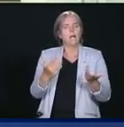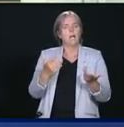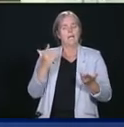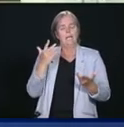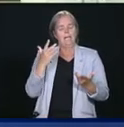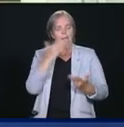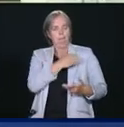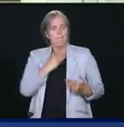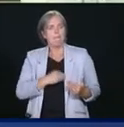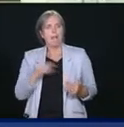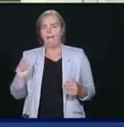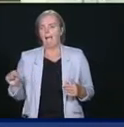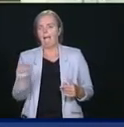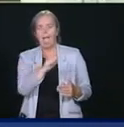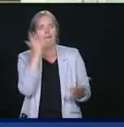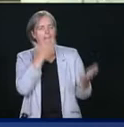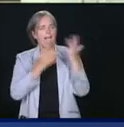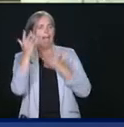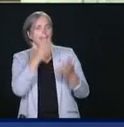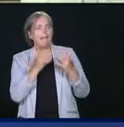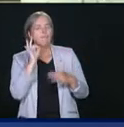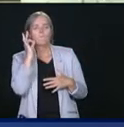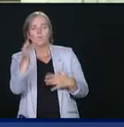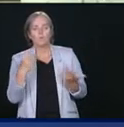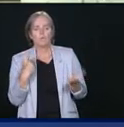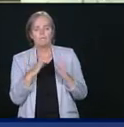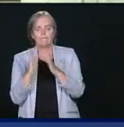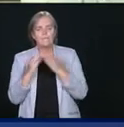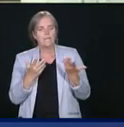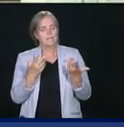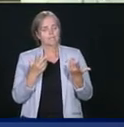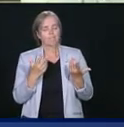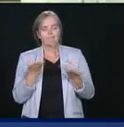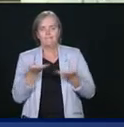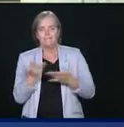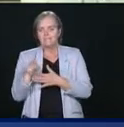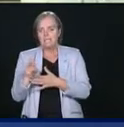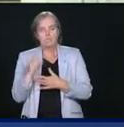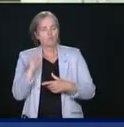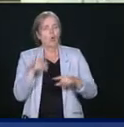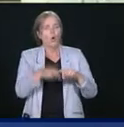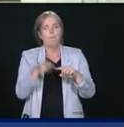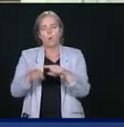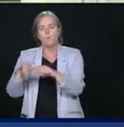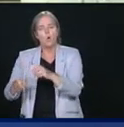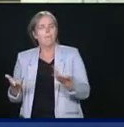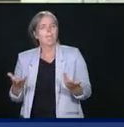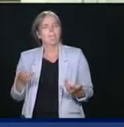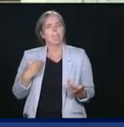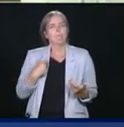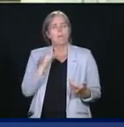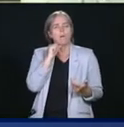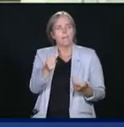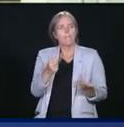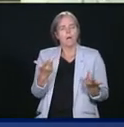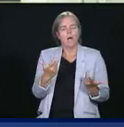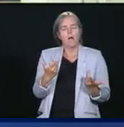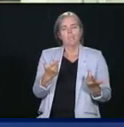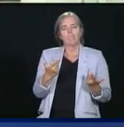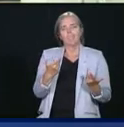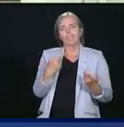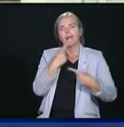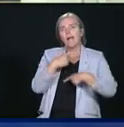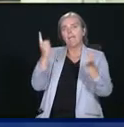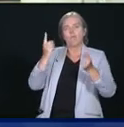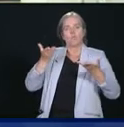très préoccupés, envisagent même de couper dans les services essentiels. Pourquoi ne pas livrer aux municipalités un